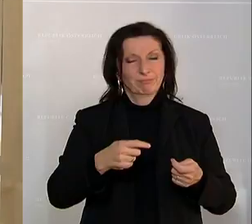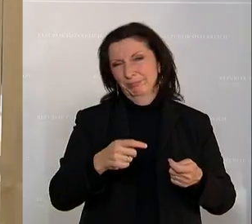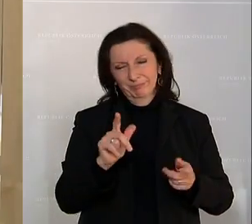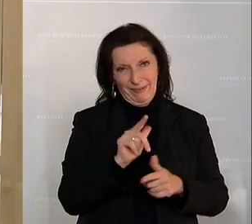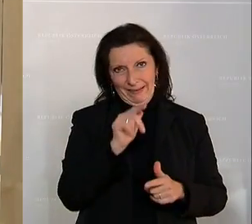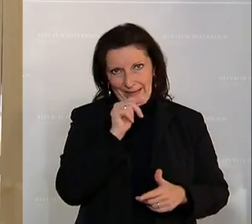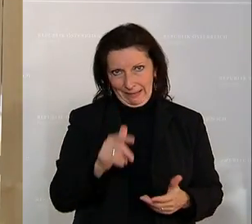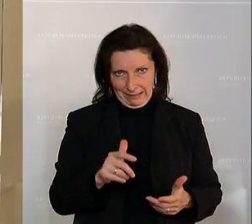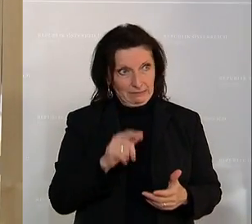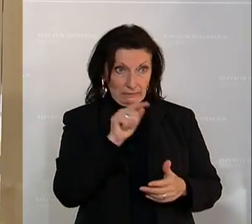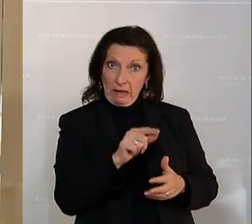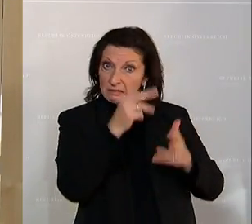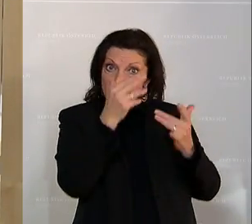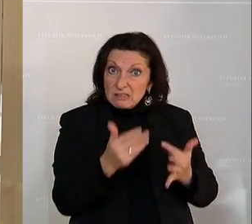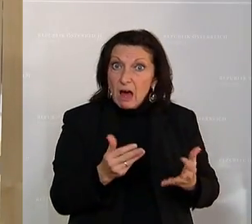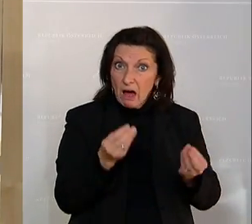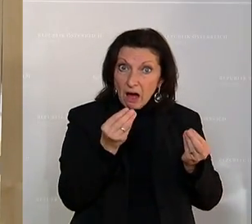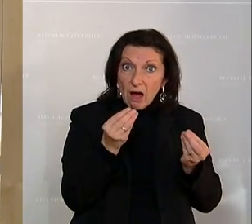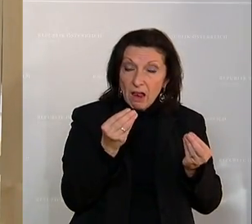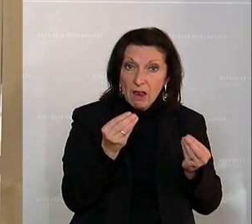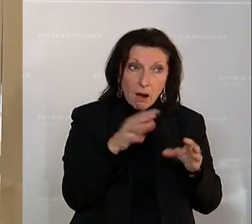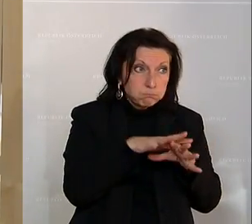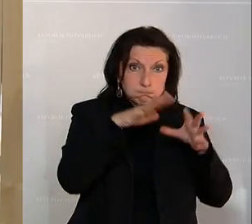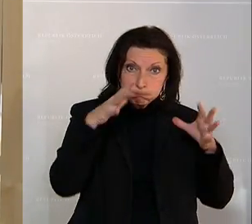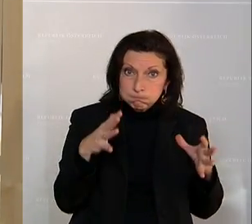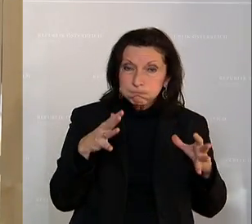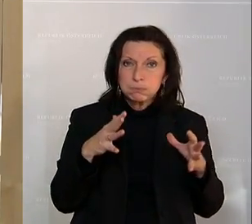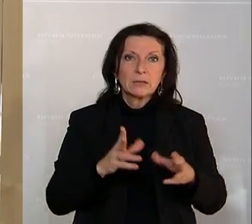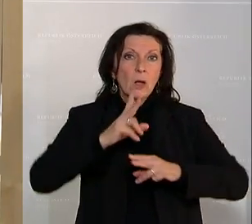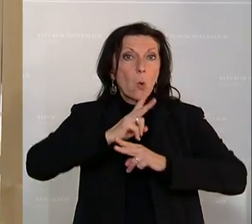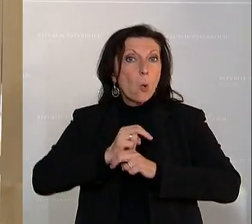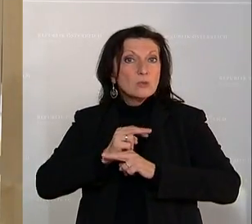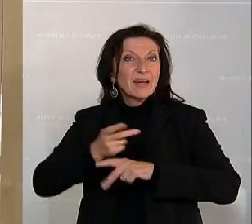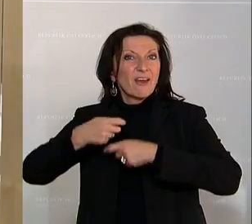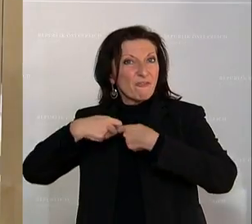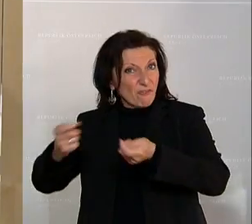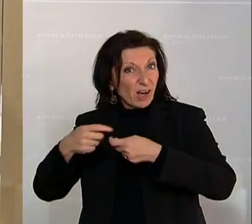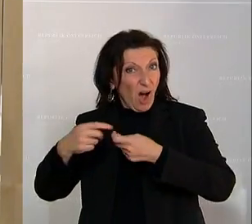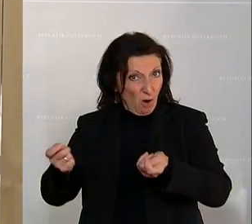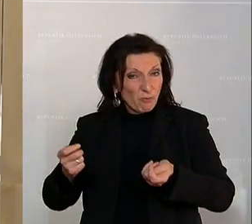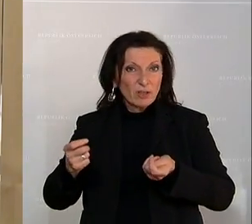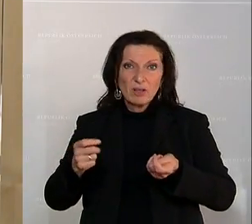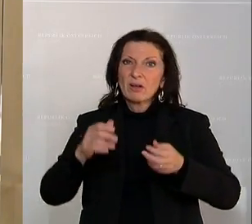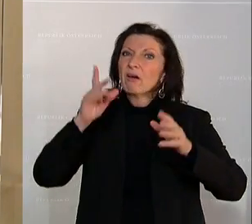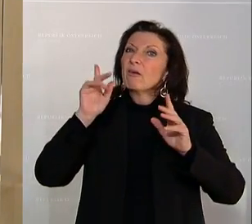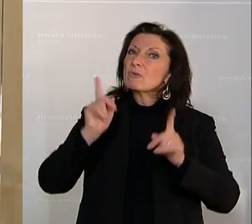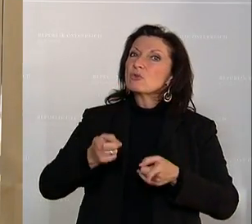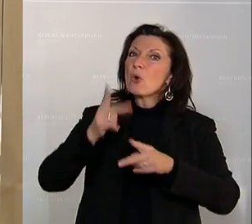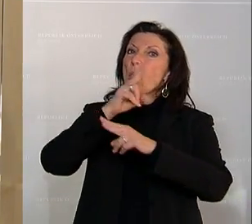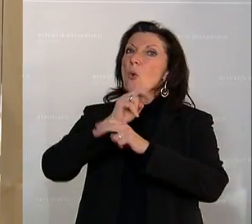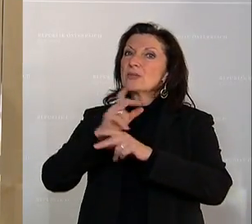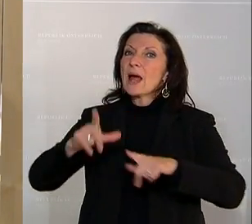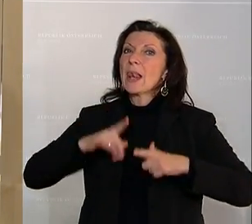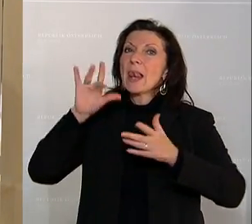Produzentinnen und Produzenten, die im heimischen Markt stehen und die mit den heimischen Lebensmittelhändlern